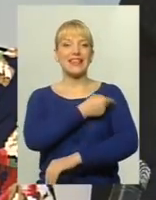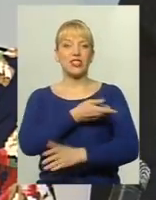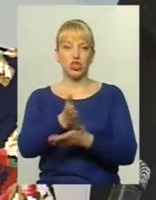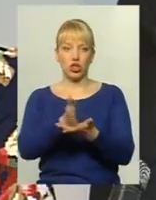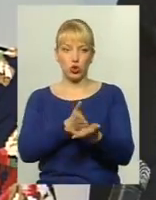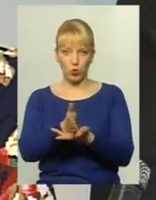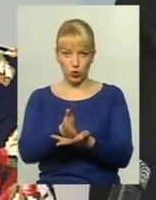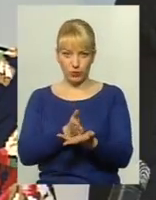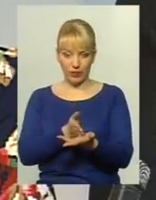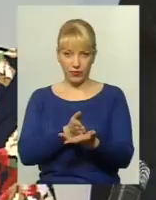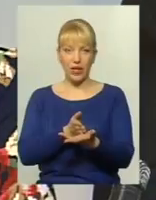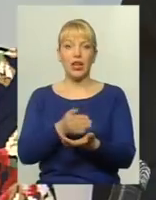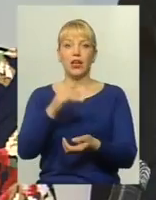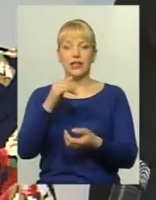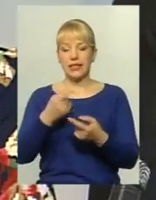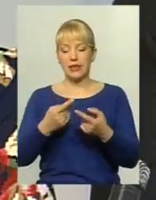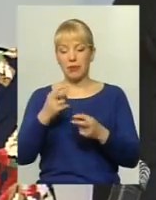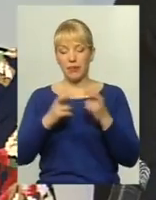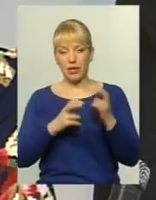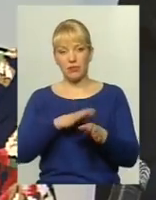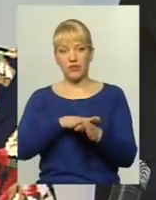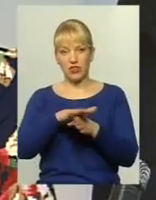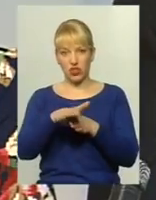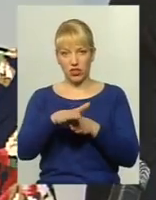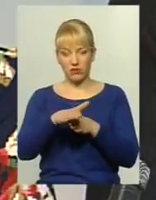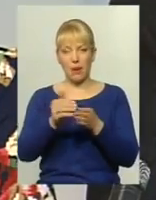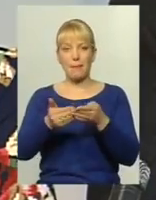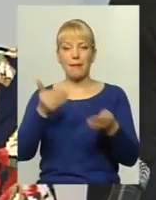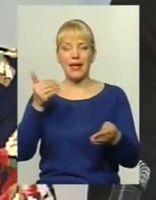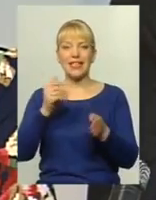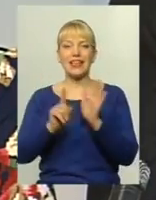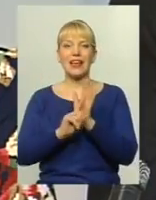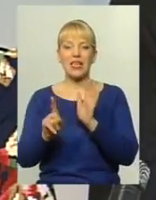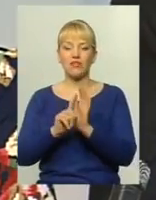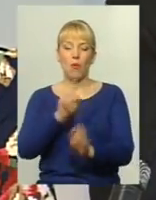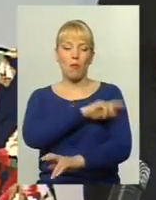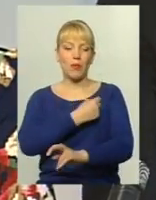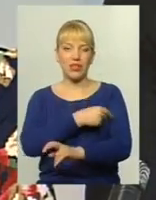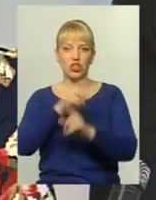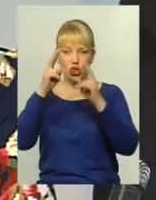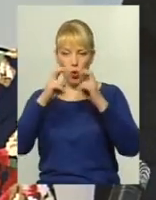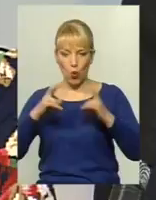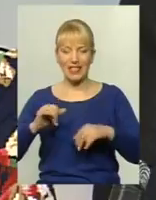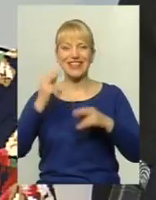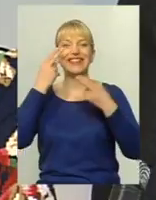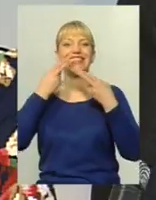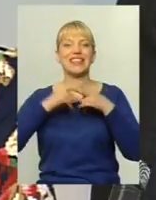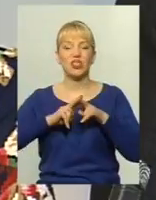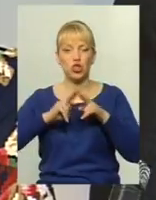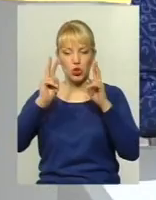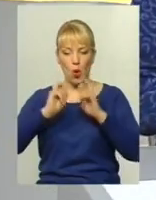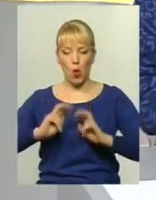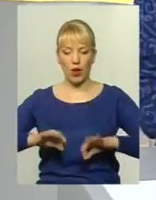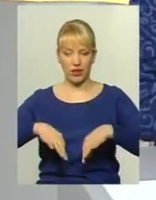механіки. Підприємства здійснюють передрейсовий медичний огляд і технічний огляд транспортних засадів. Чи